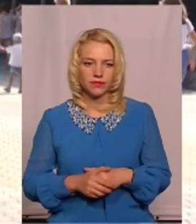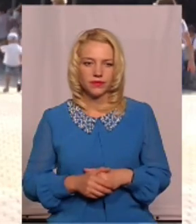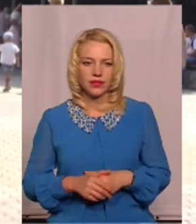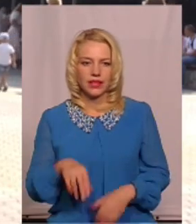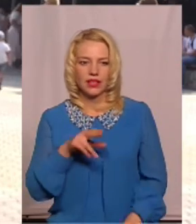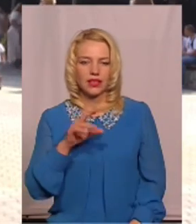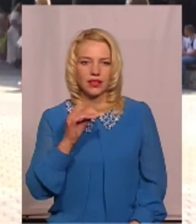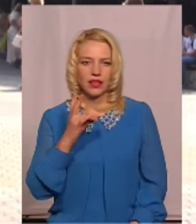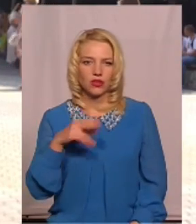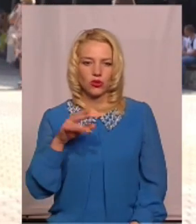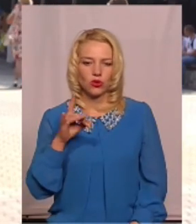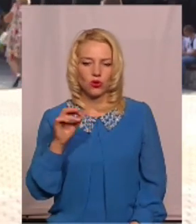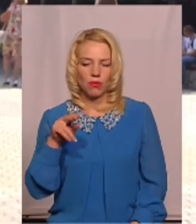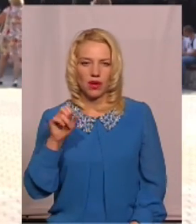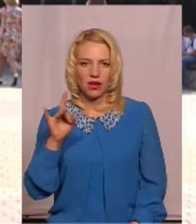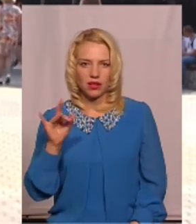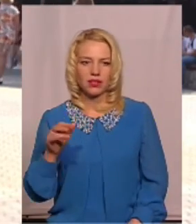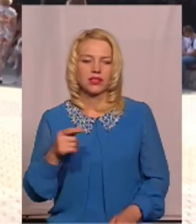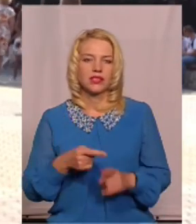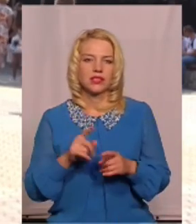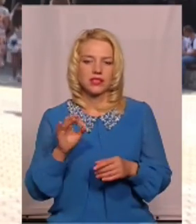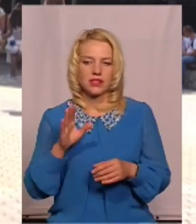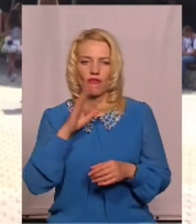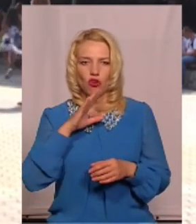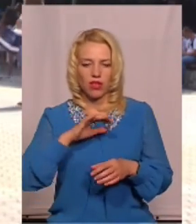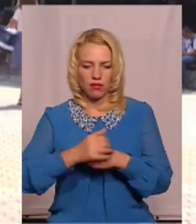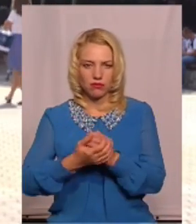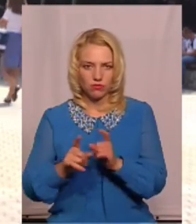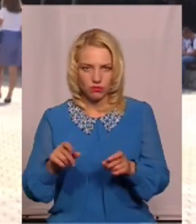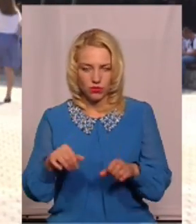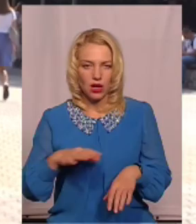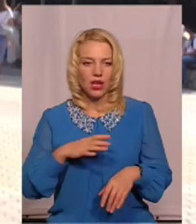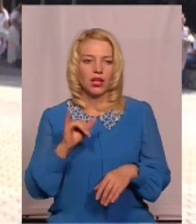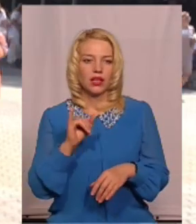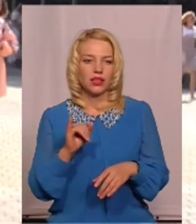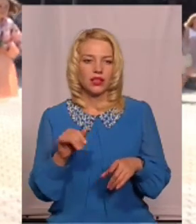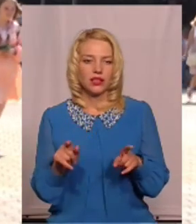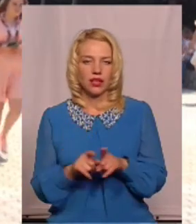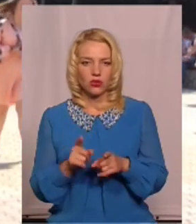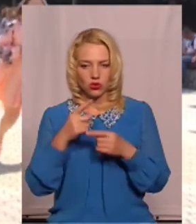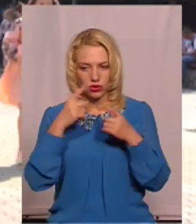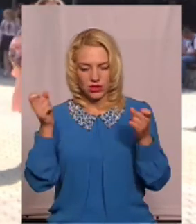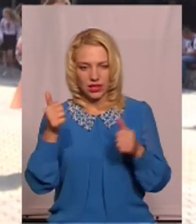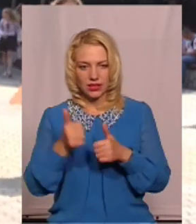дендропарку, також з протічною холодною водою. Ну і оголосили вже тендер на